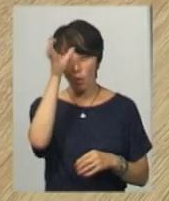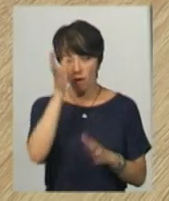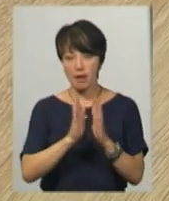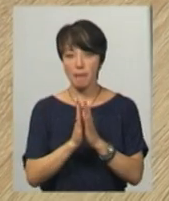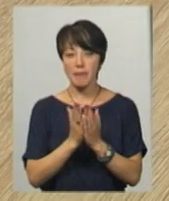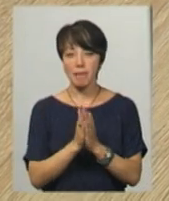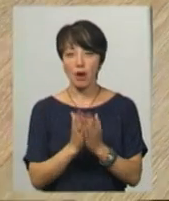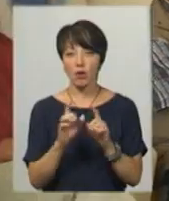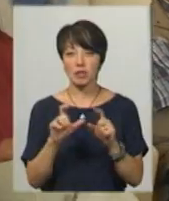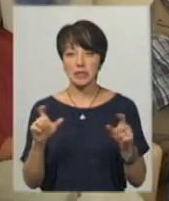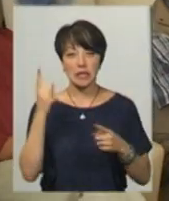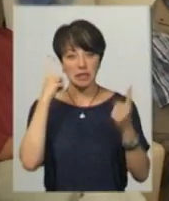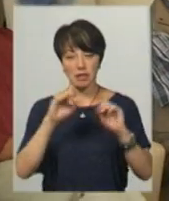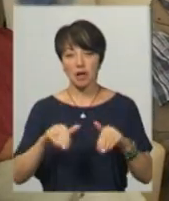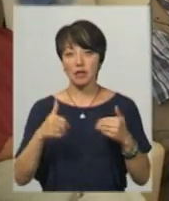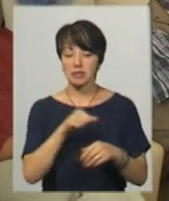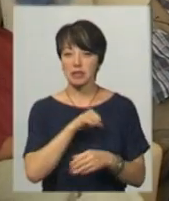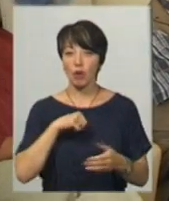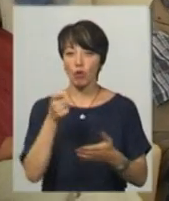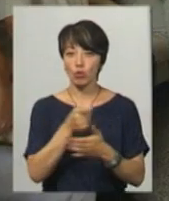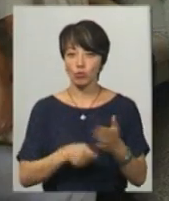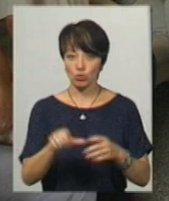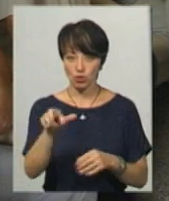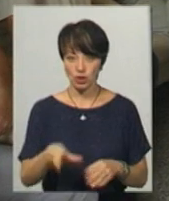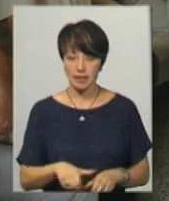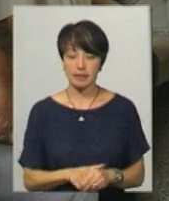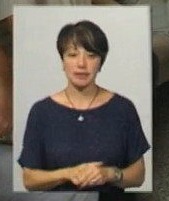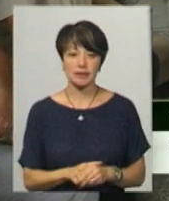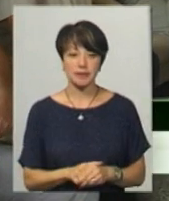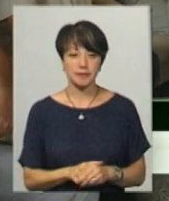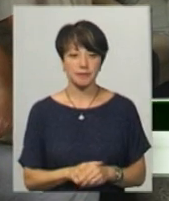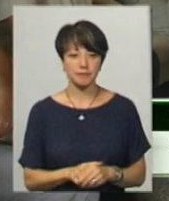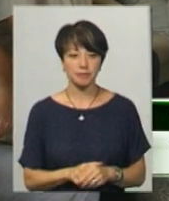бібліотеці. Ініціатором став сам художник Сергій Гульшані. Сім'я,